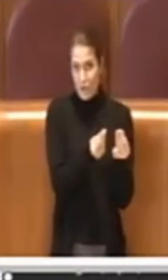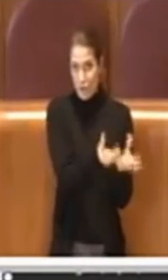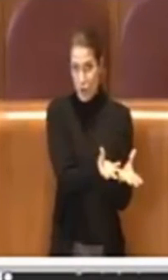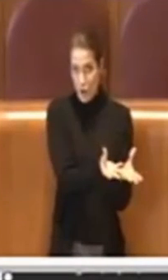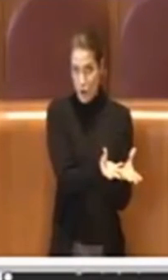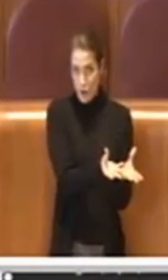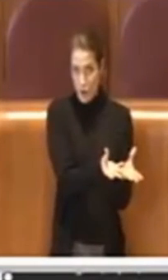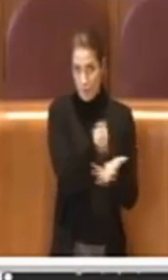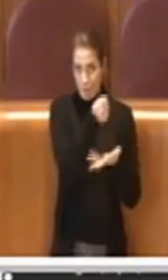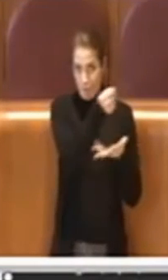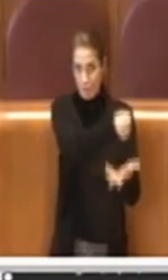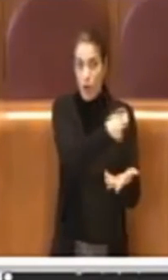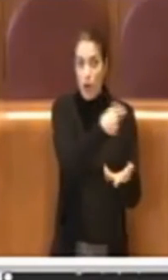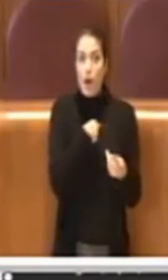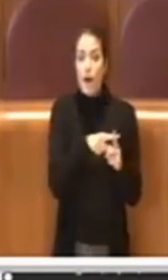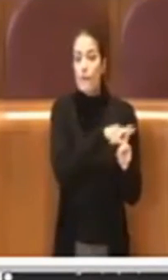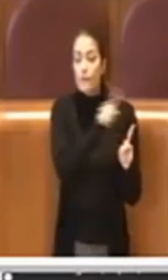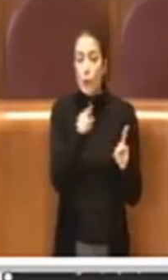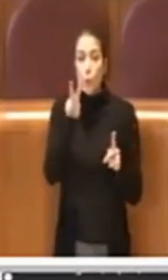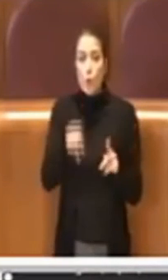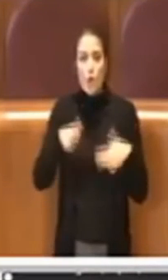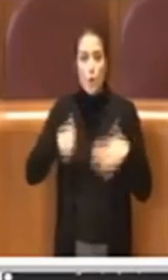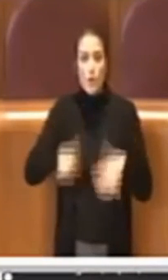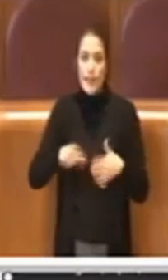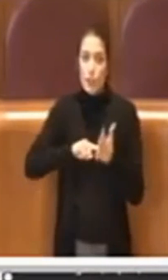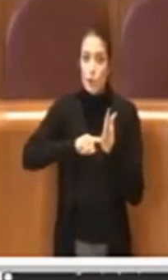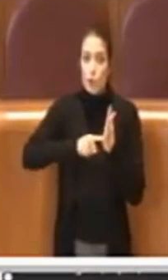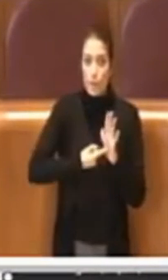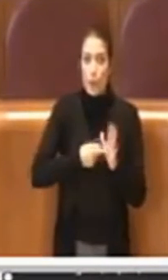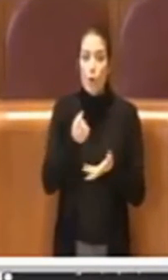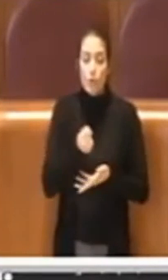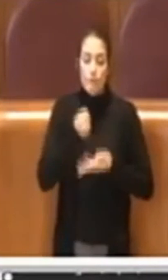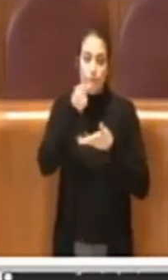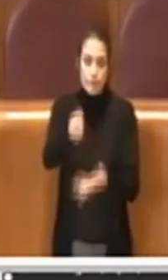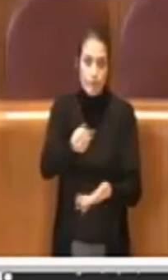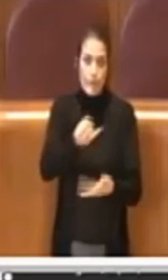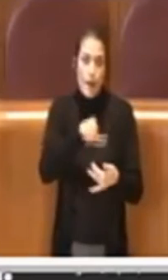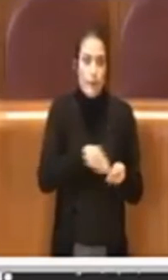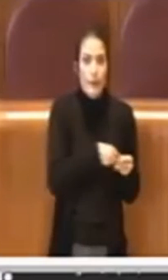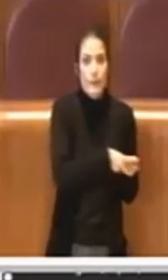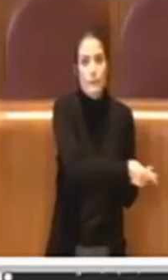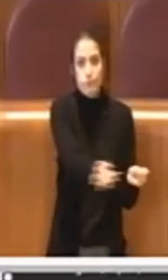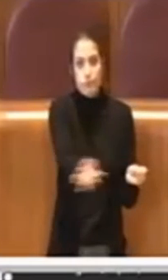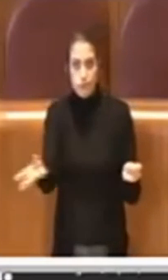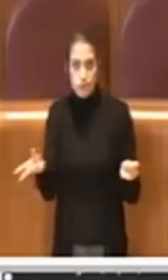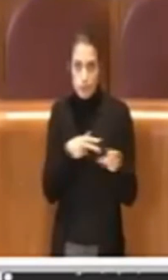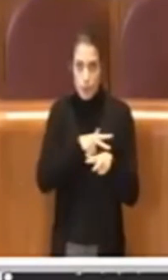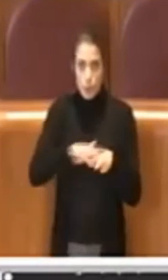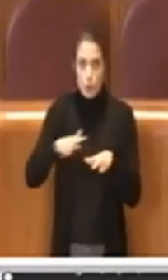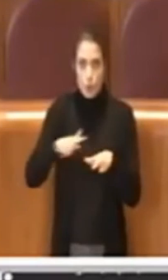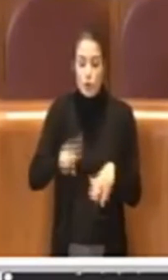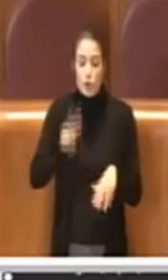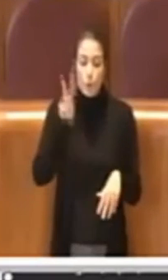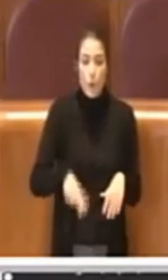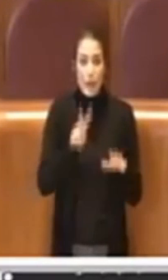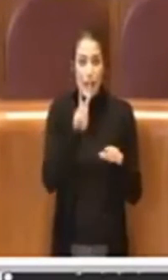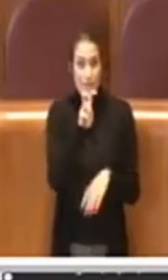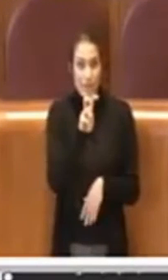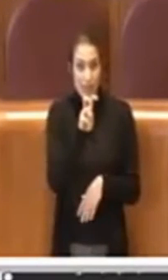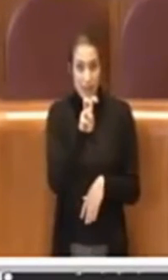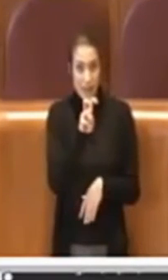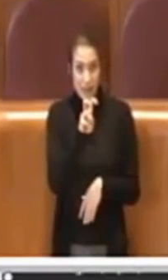a 216 milioni che sono stati dati ai municipi nel 2020,